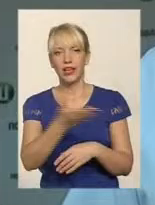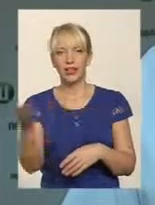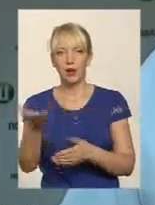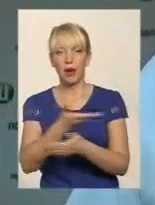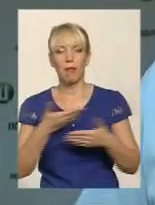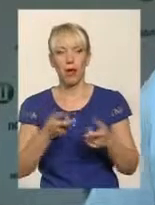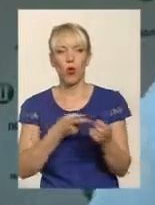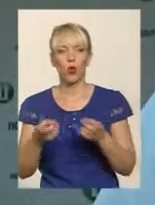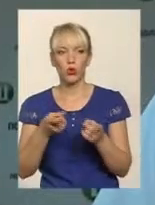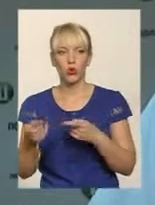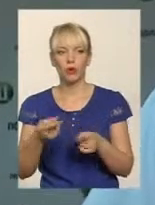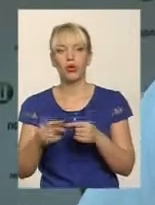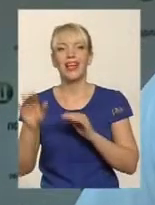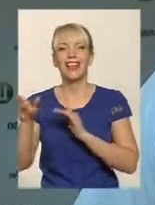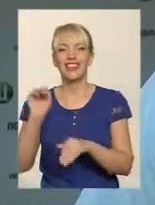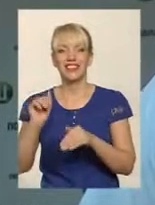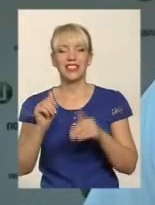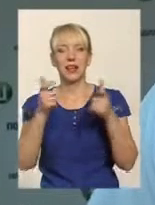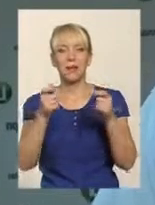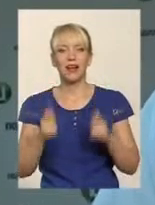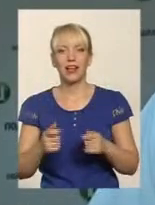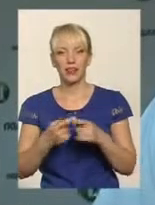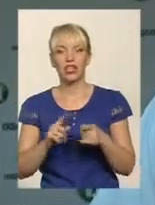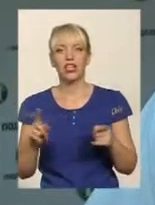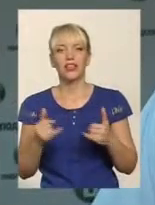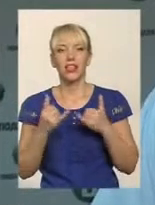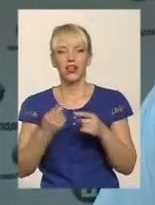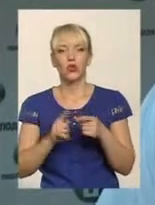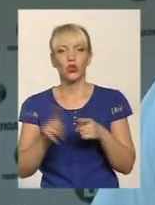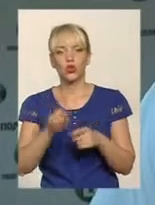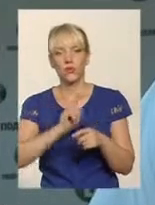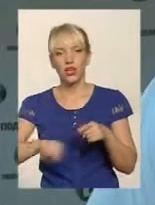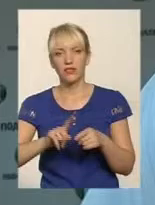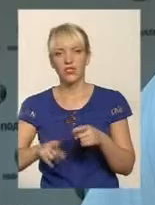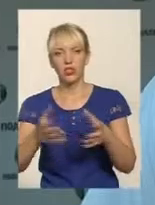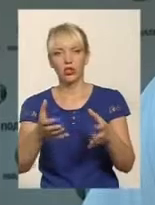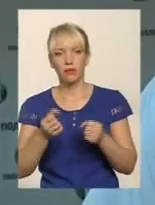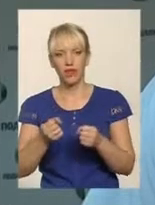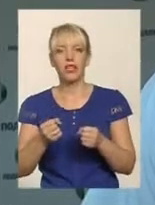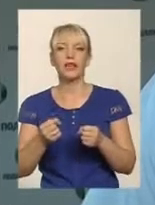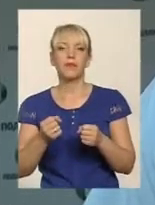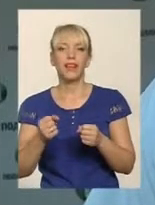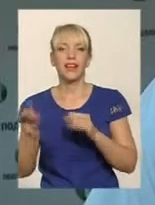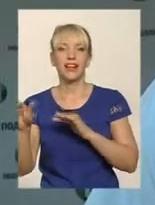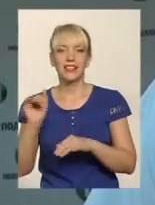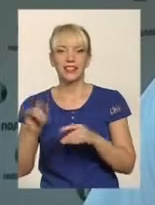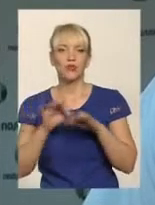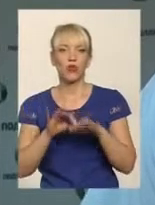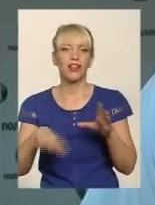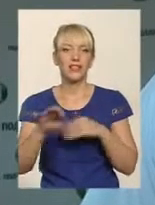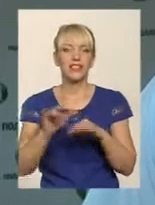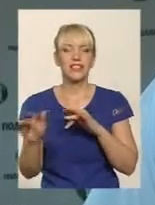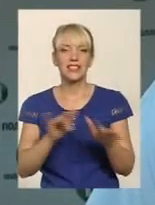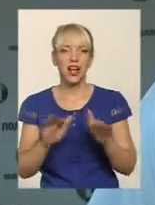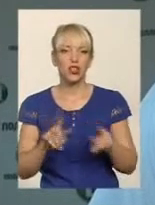готуємо кредитні пакети, кредитні заявки для того, щоб якомога швидше вони отримали кредити і провели всі необхідні заходи, які вони